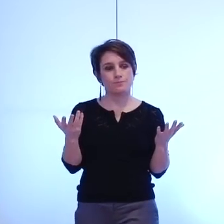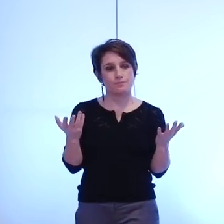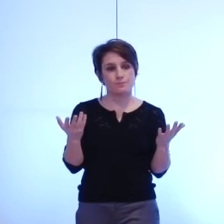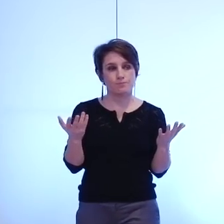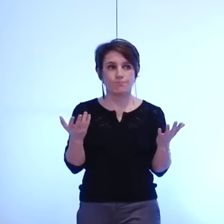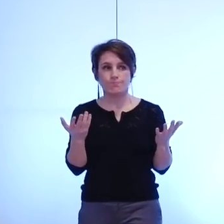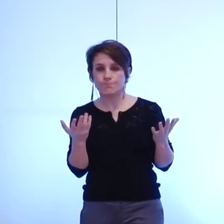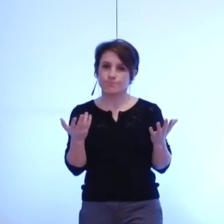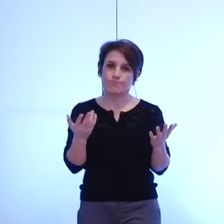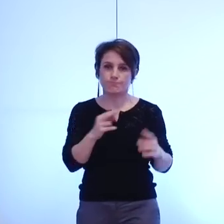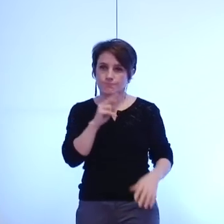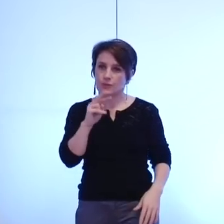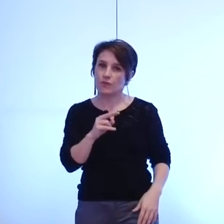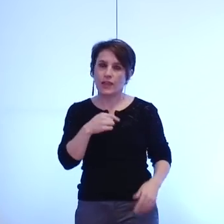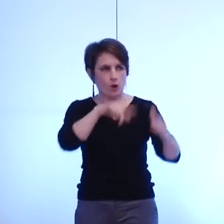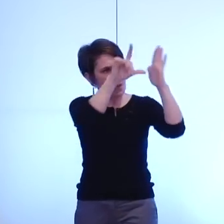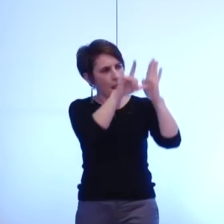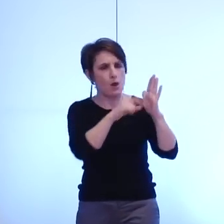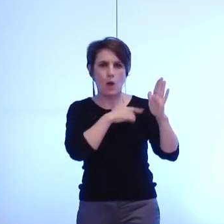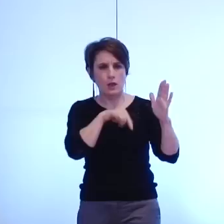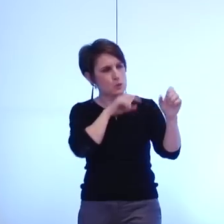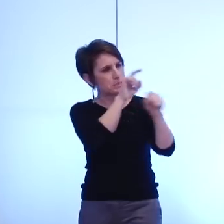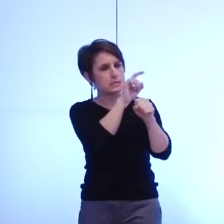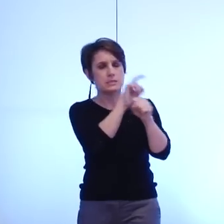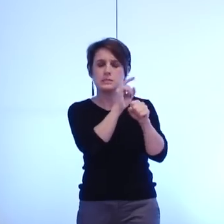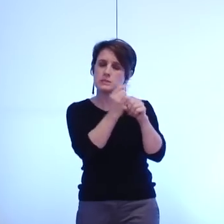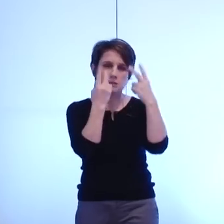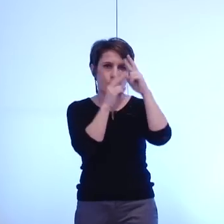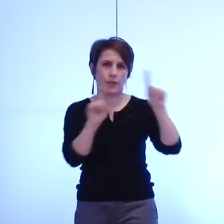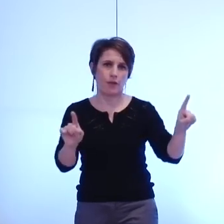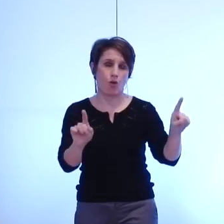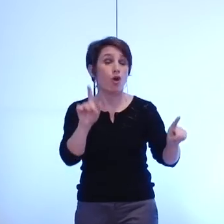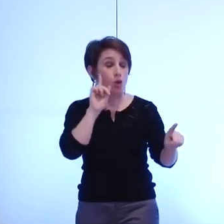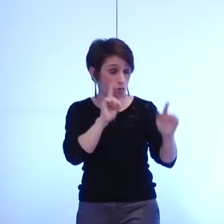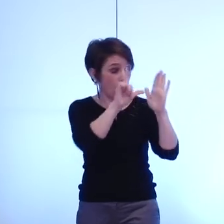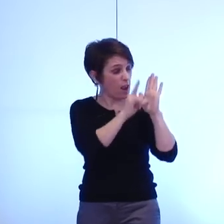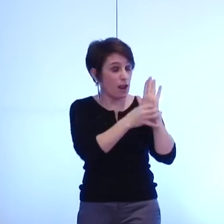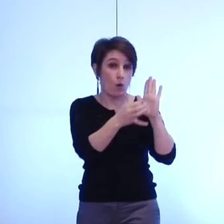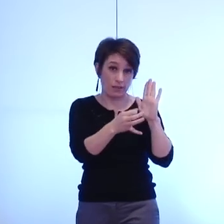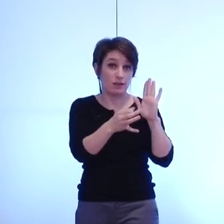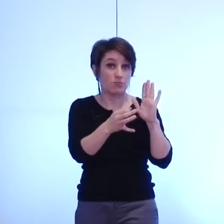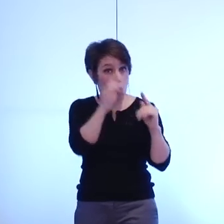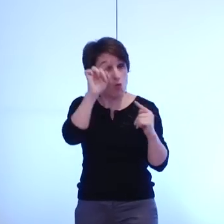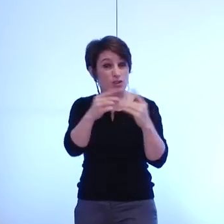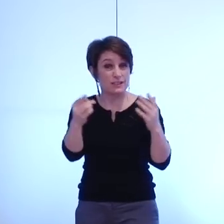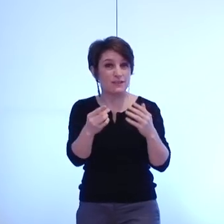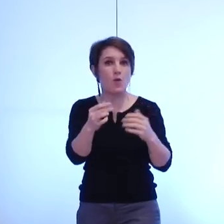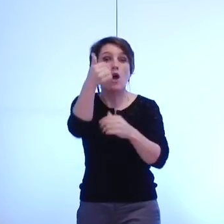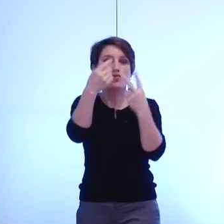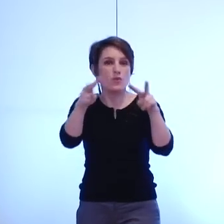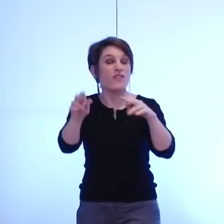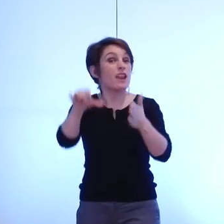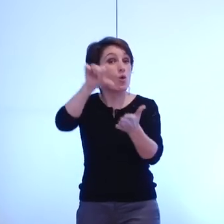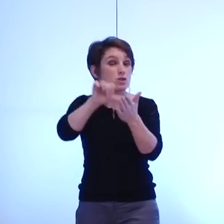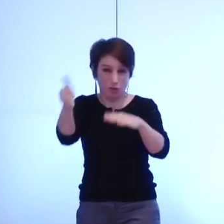des critiques que nous portons quant au cadre légal puisque le cadre légal invite plutôt à ce type de relation que nous ne voulons pas nous faire